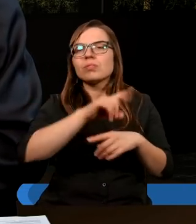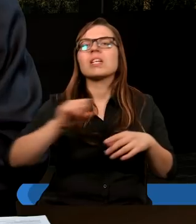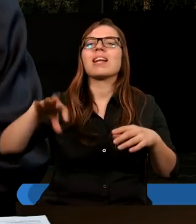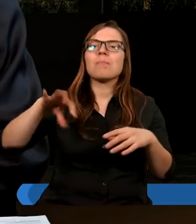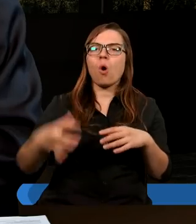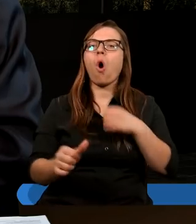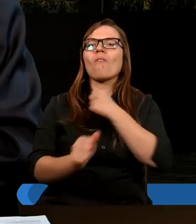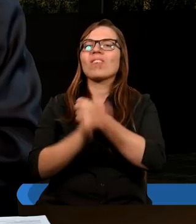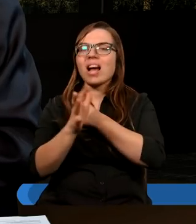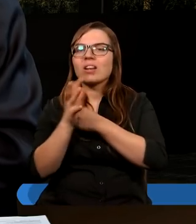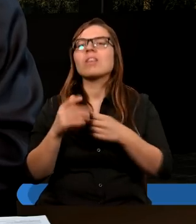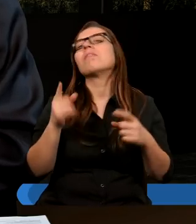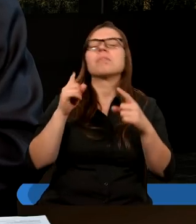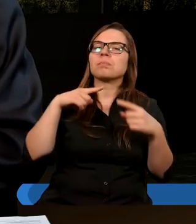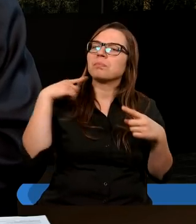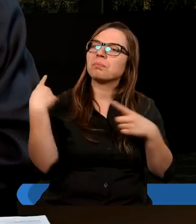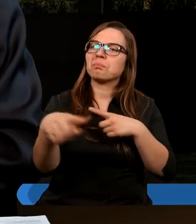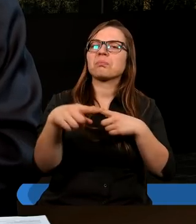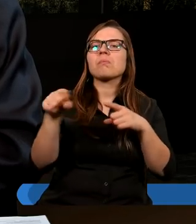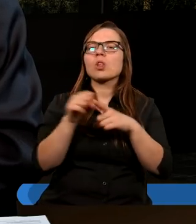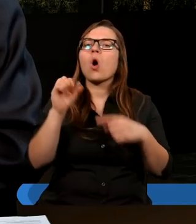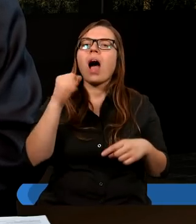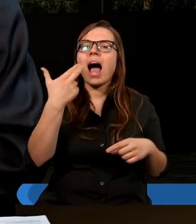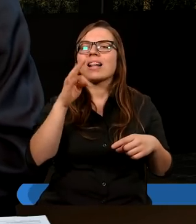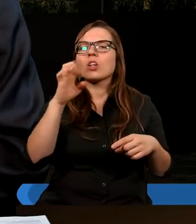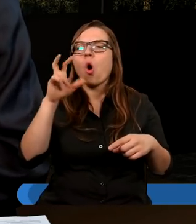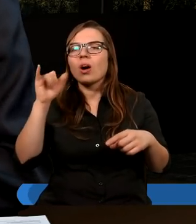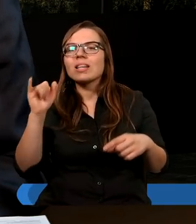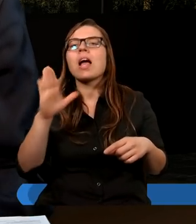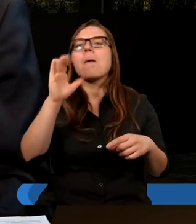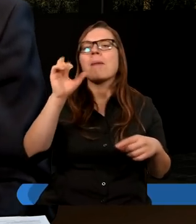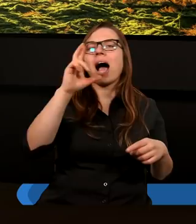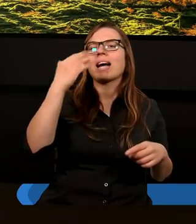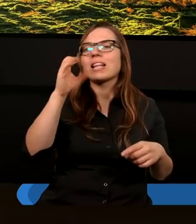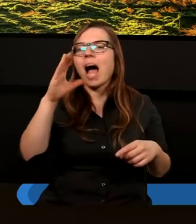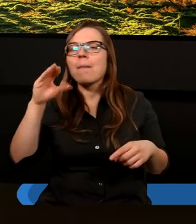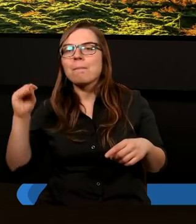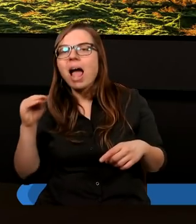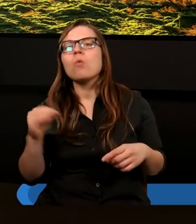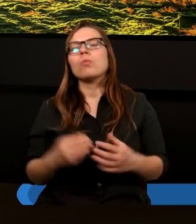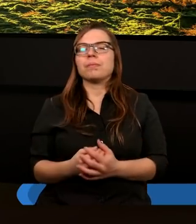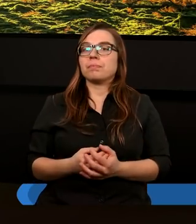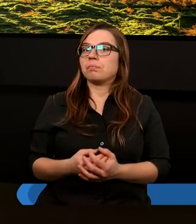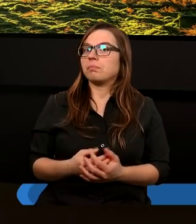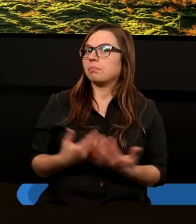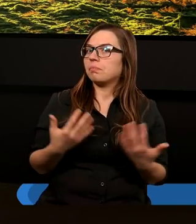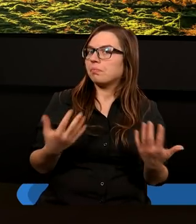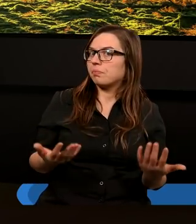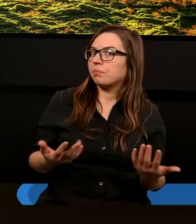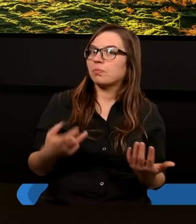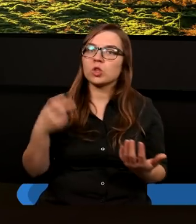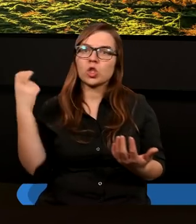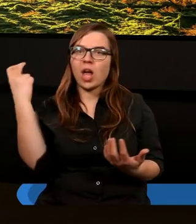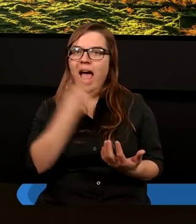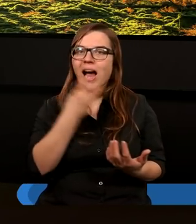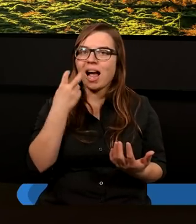Jerozolimie. Wysłali więc do Antiochi Barnaby. Tak. To jest ciekawa